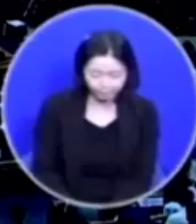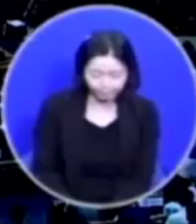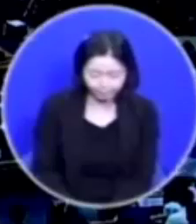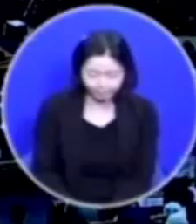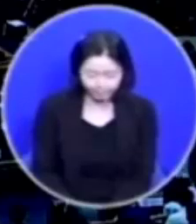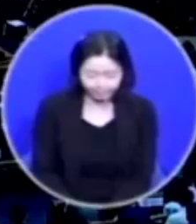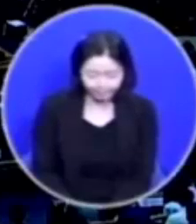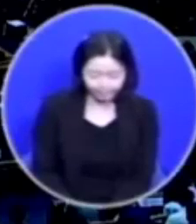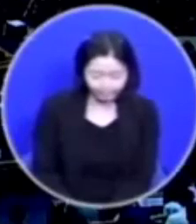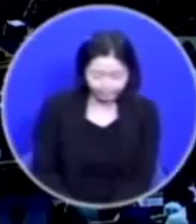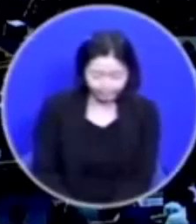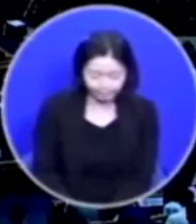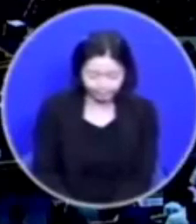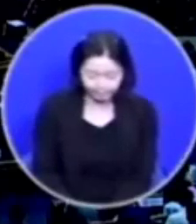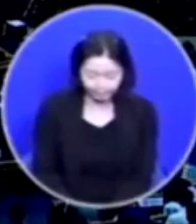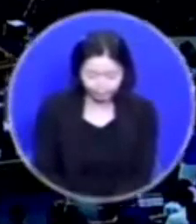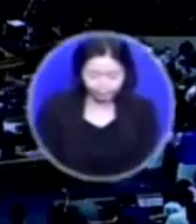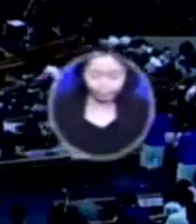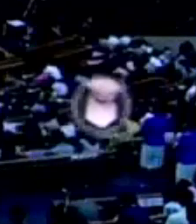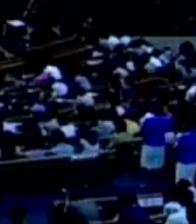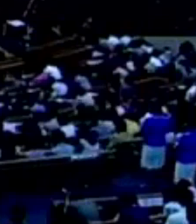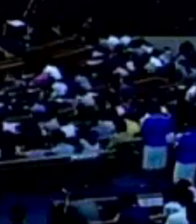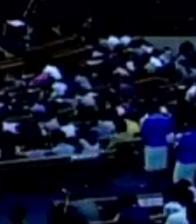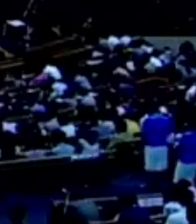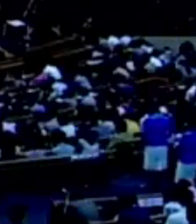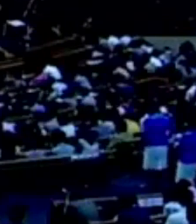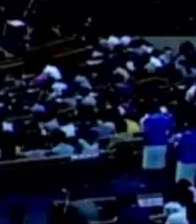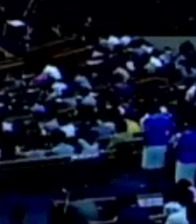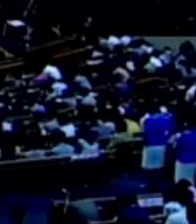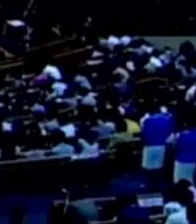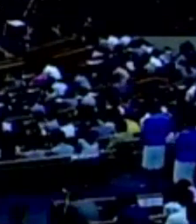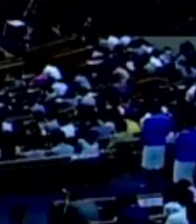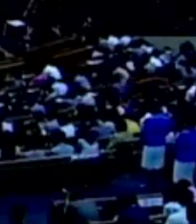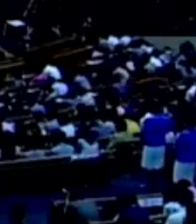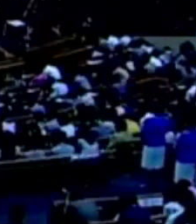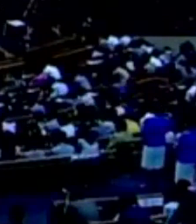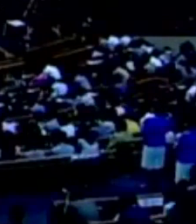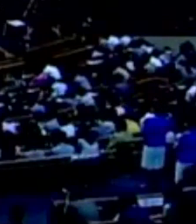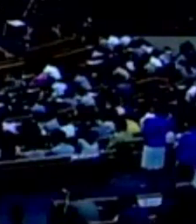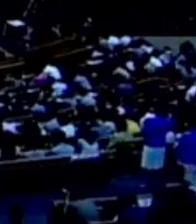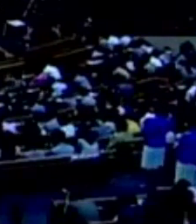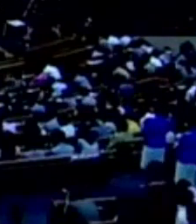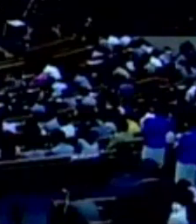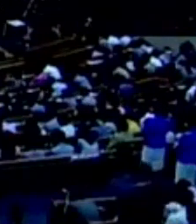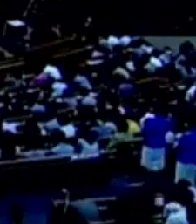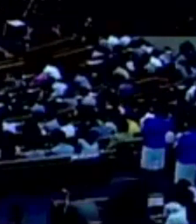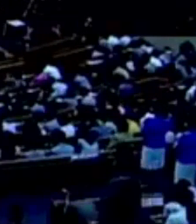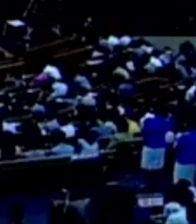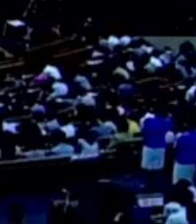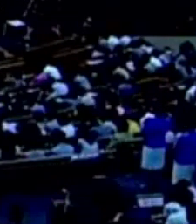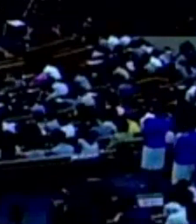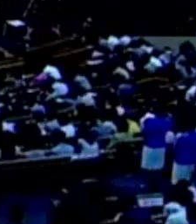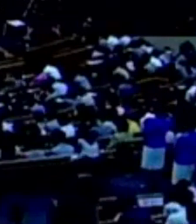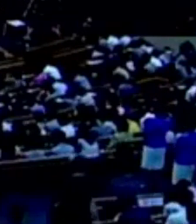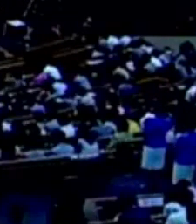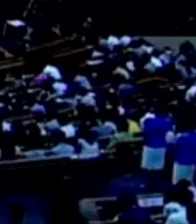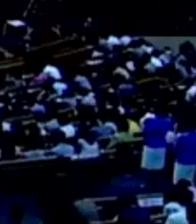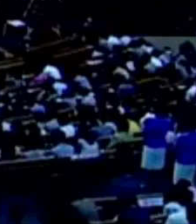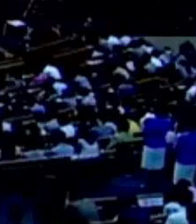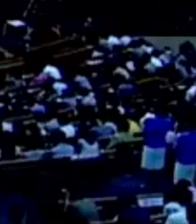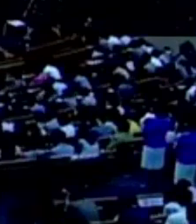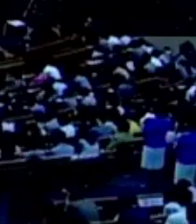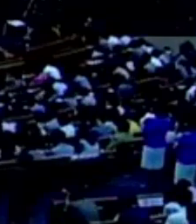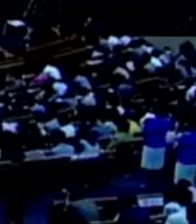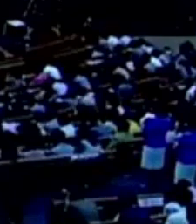축복하시고 함께하여 주시기를 원합니다 은혜 위의 은혜를 더하소서 하나님 사랑하는 성도들 하나님 갈급하고